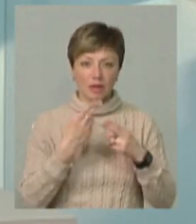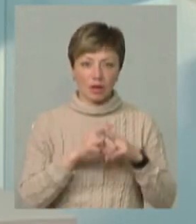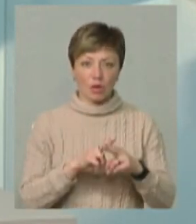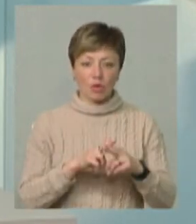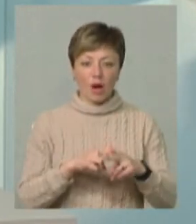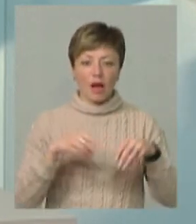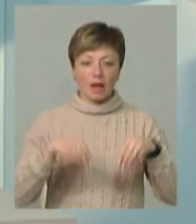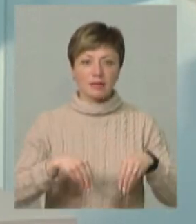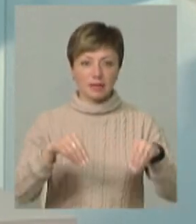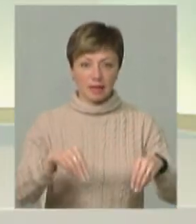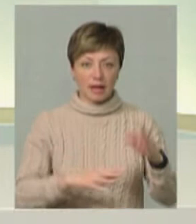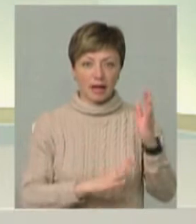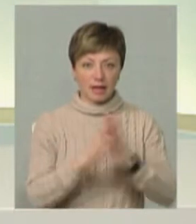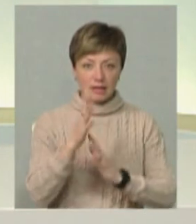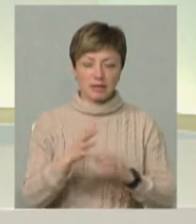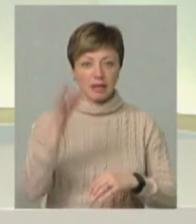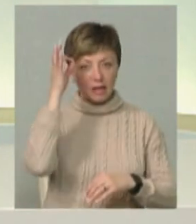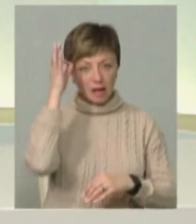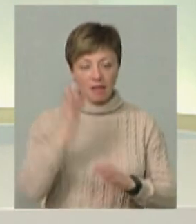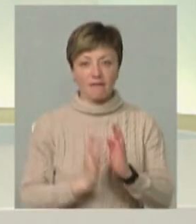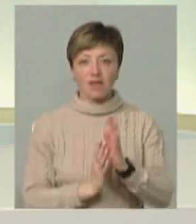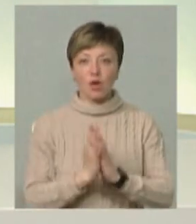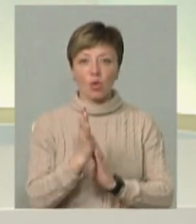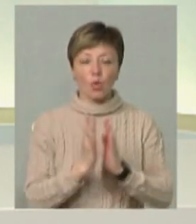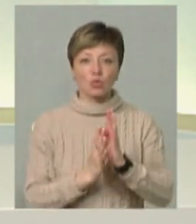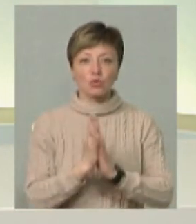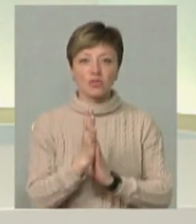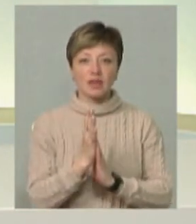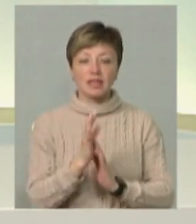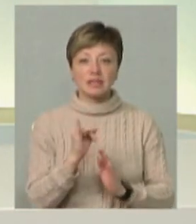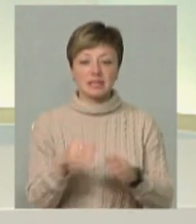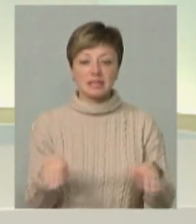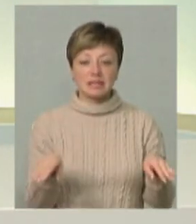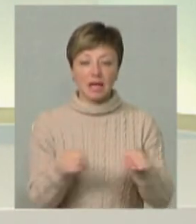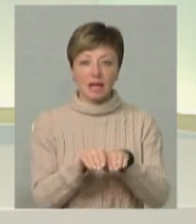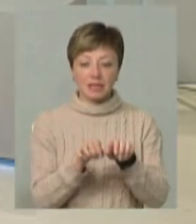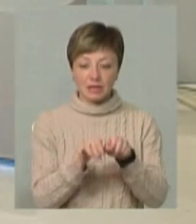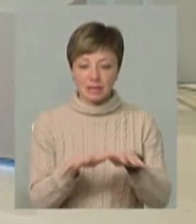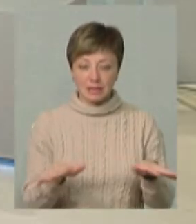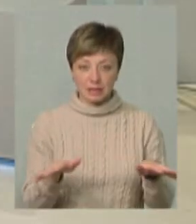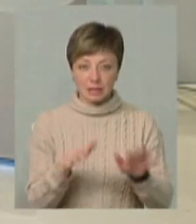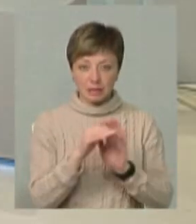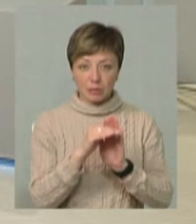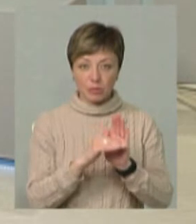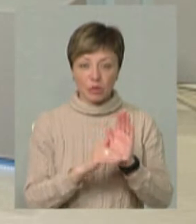заліснення. Ви вже про одну із них згадали. Це вирощування саджанців із закритою кореневою системою.